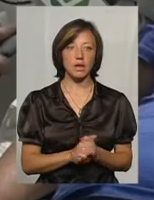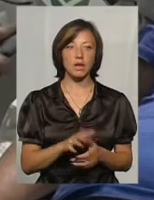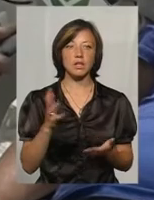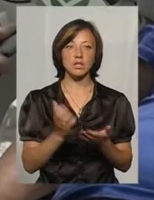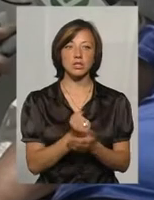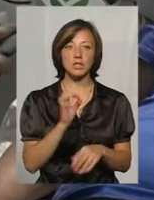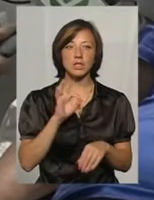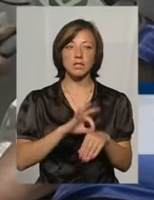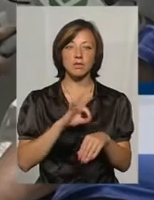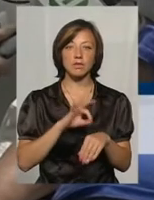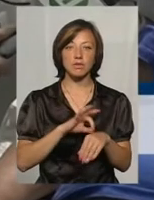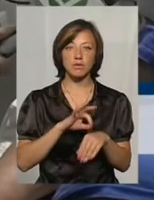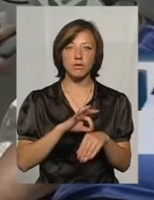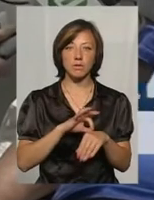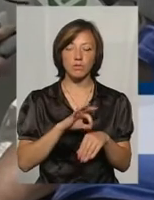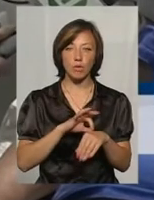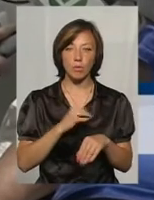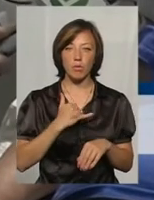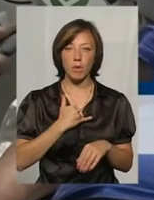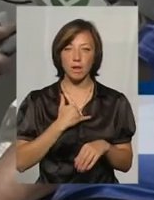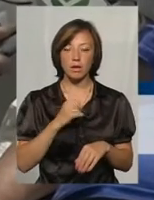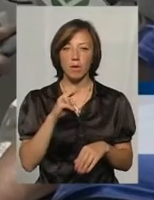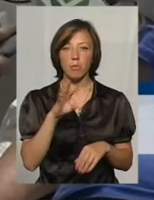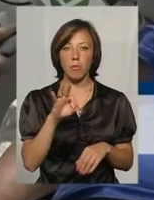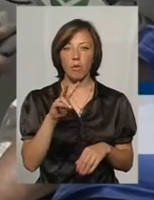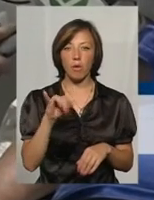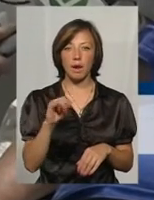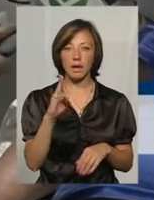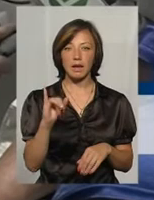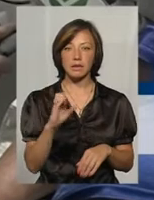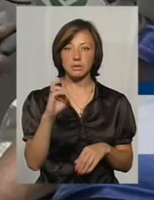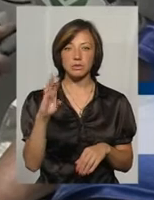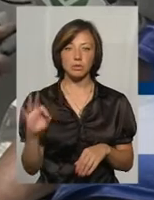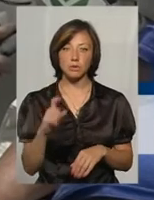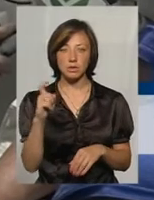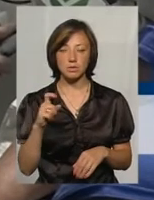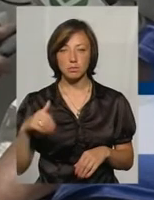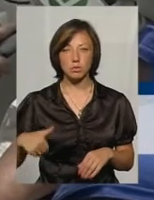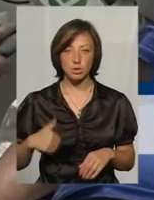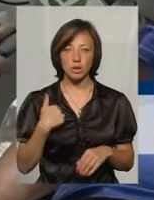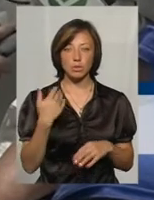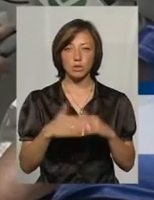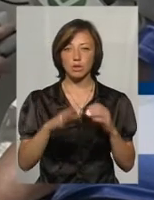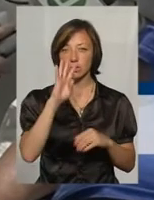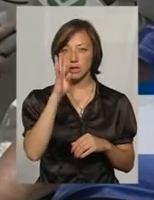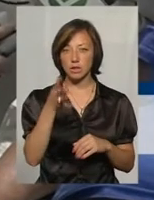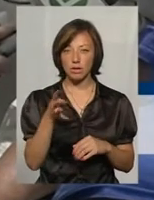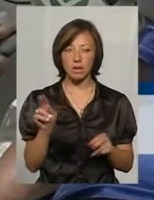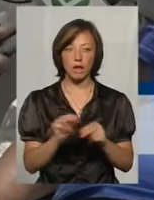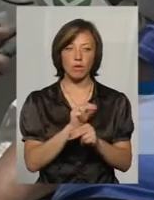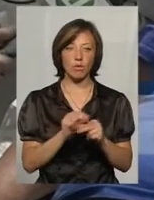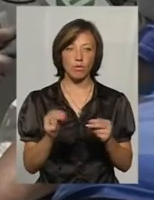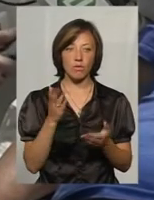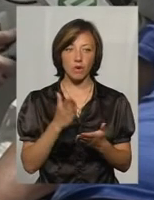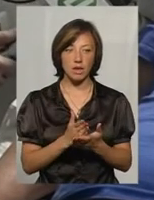полікистроскопочек. Я вже чотири роки на лікування.